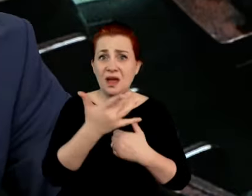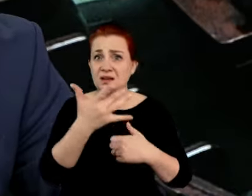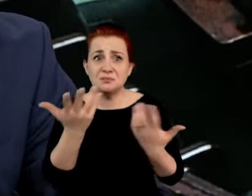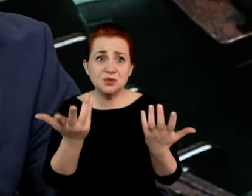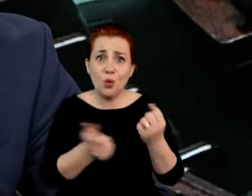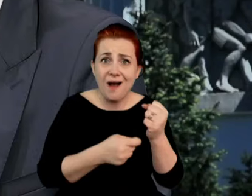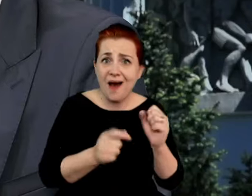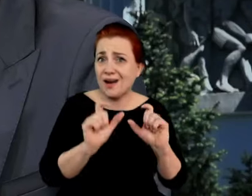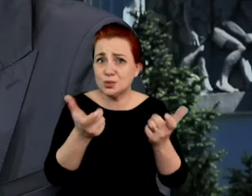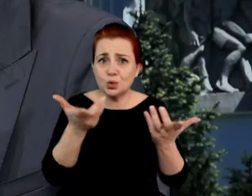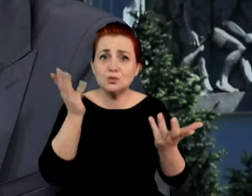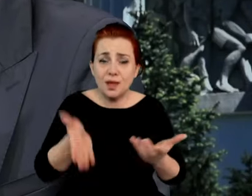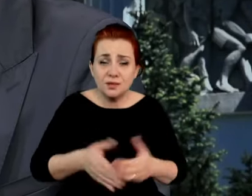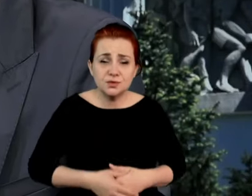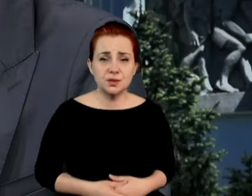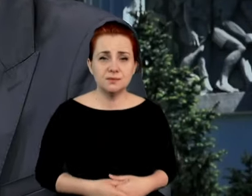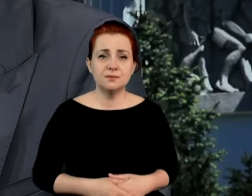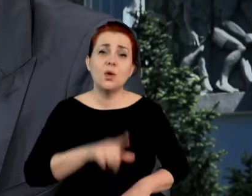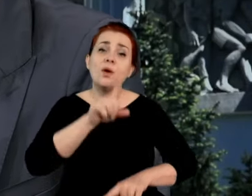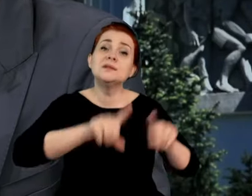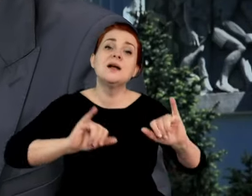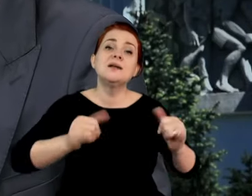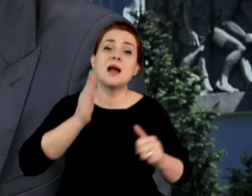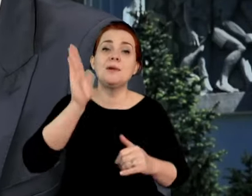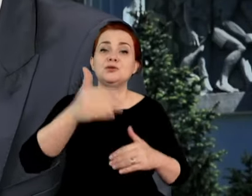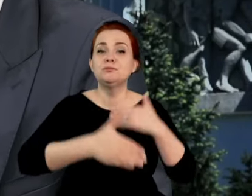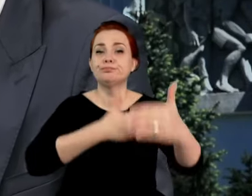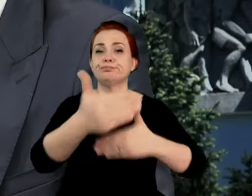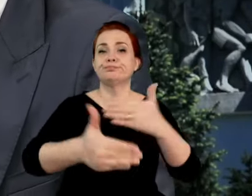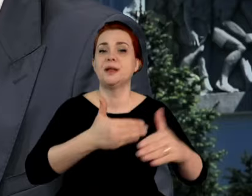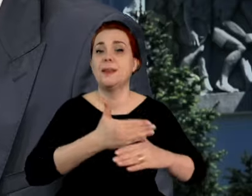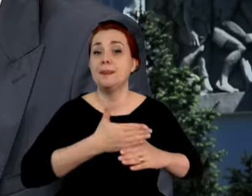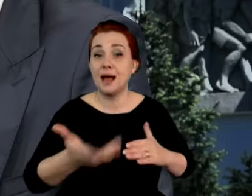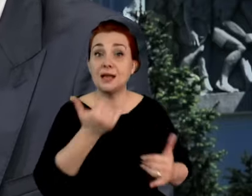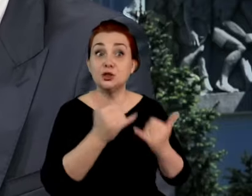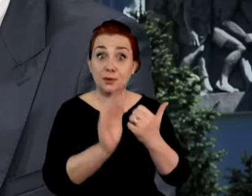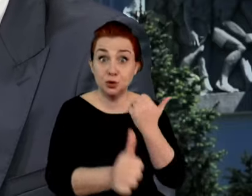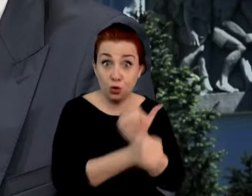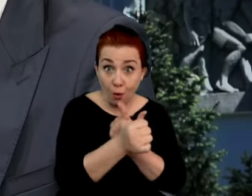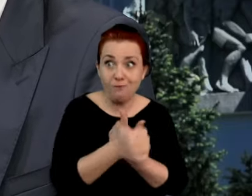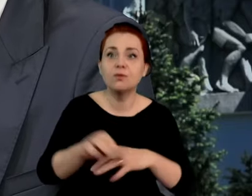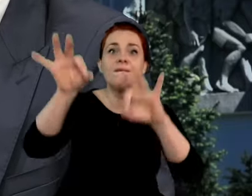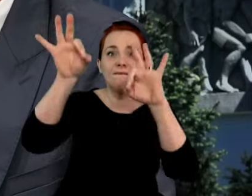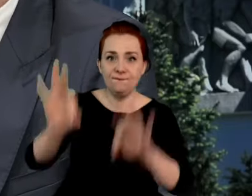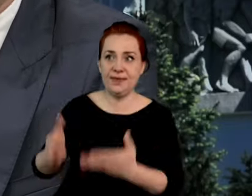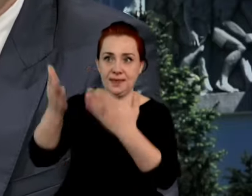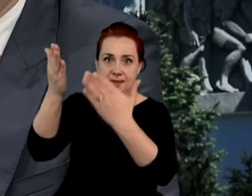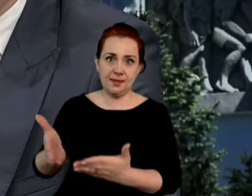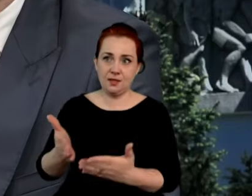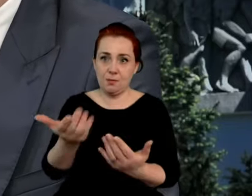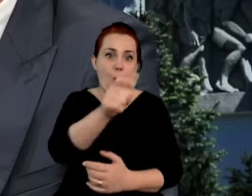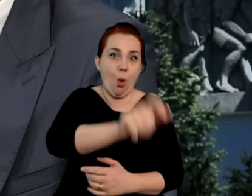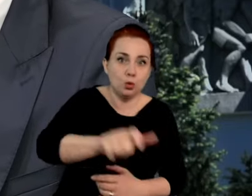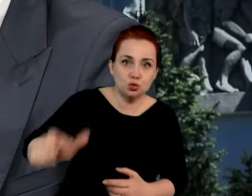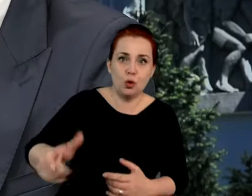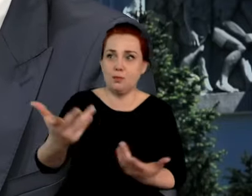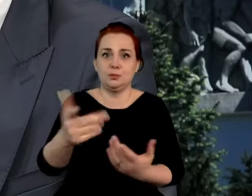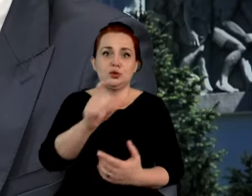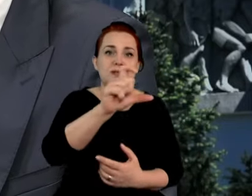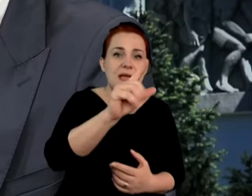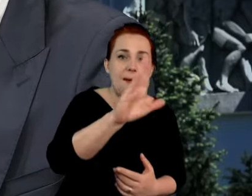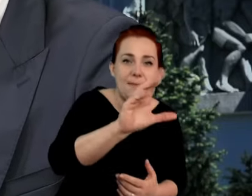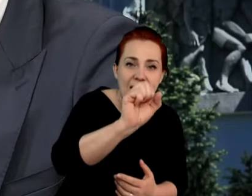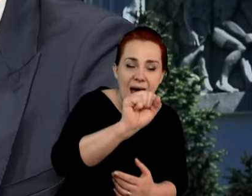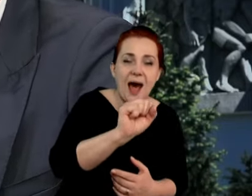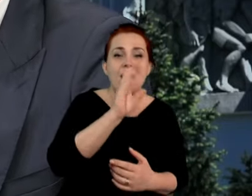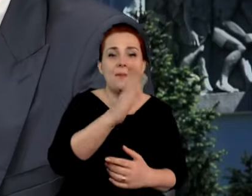panie redaktorze, zależy od tego, jak będzie wyglądało dalsze postępowanie. Jeżeli zostanie udowodniona wina jakichś osób, czy to przez CBA, czy w